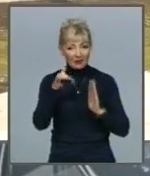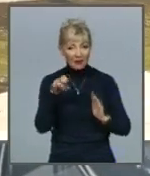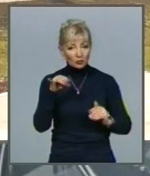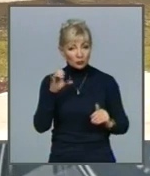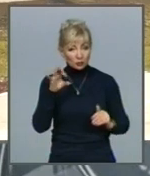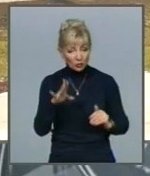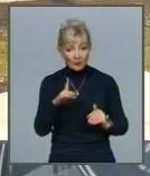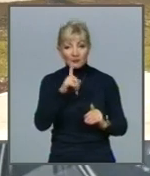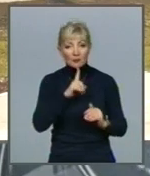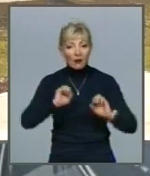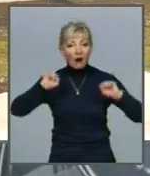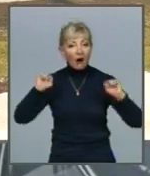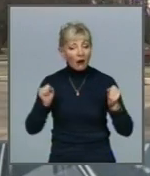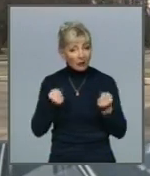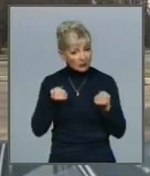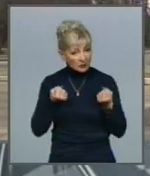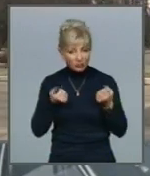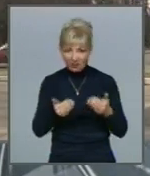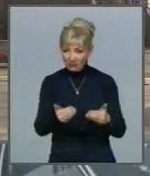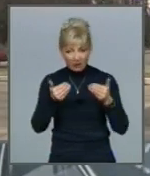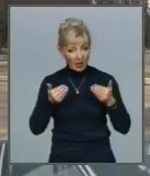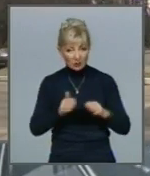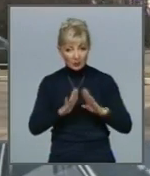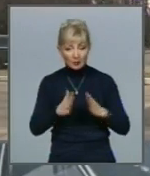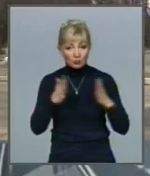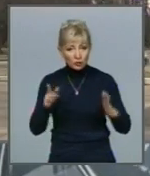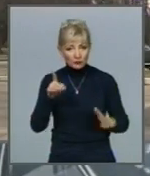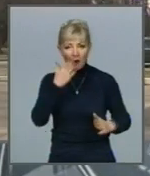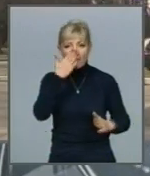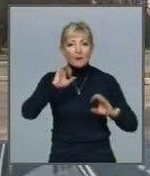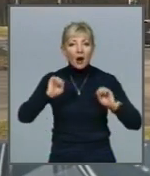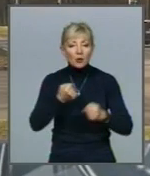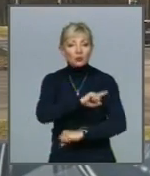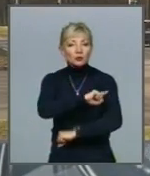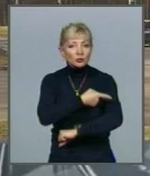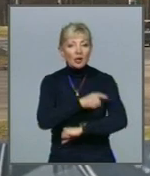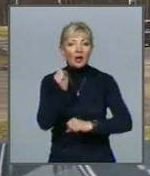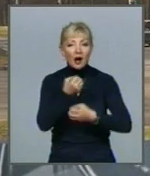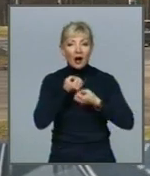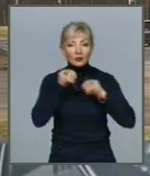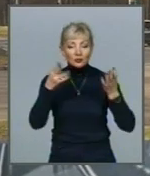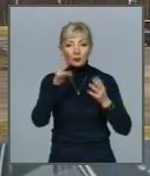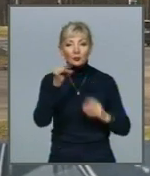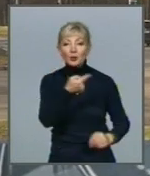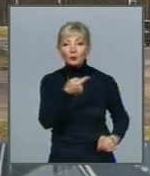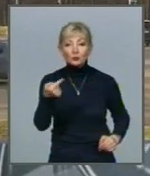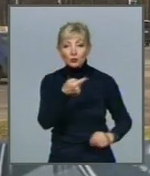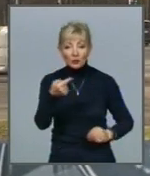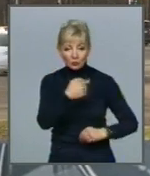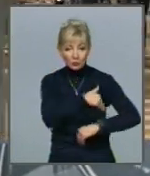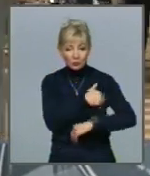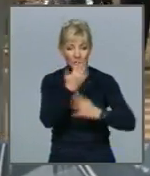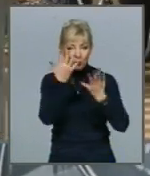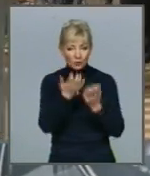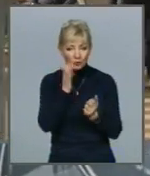поки, кажуть, холоднече не відступає Більш того, у вівторок мороз посилиться А в день при мінусовій температурі ще й